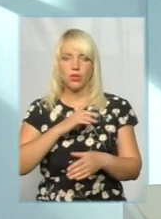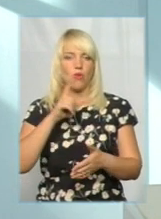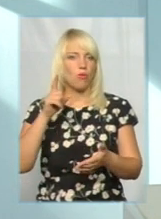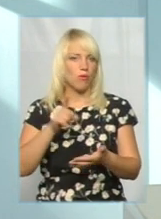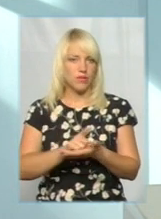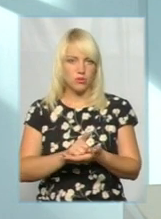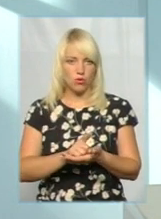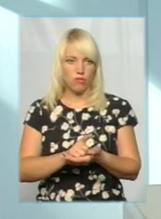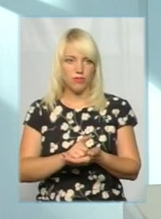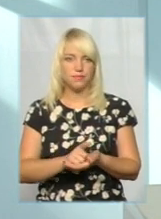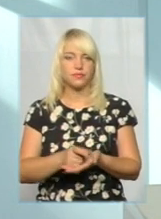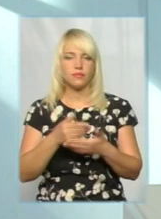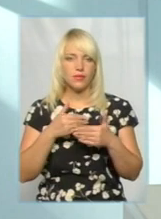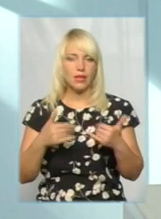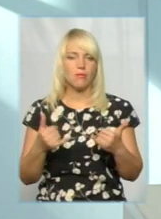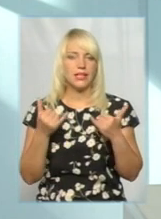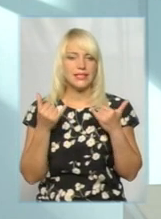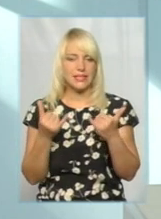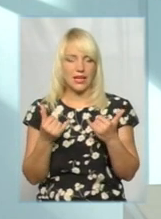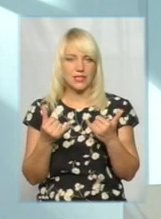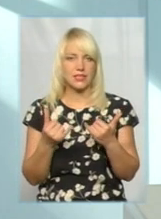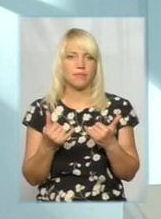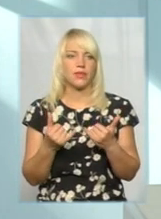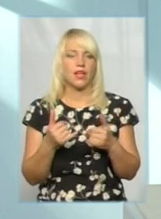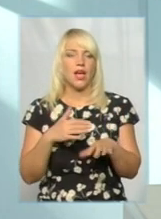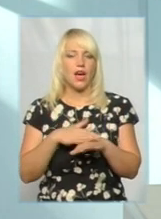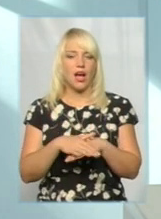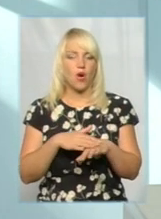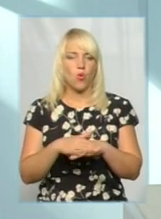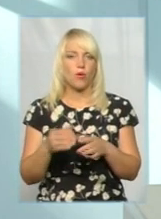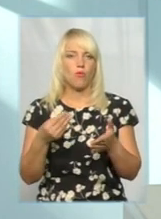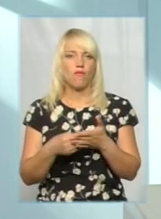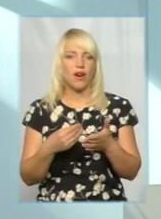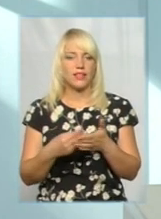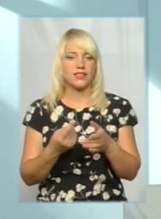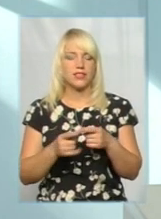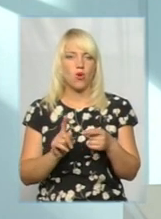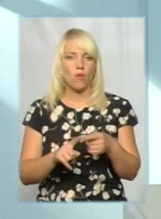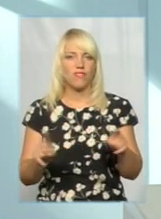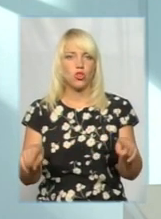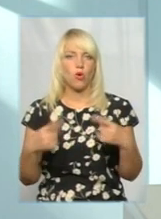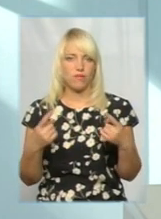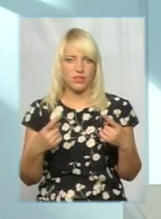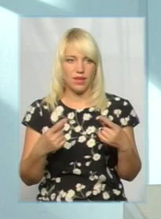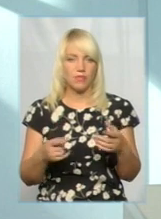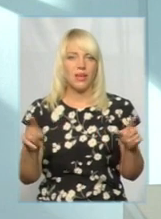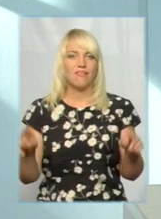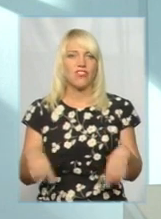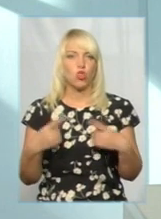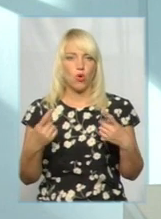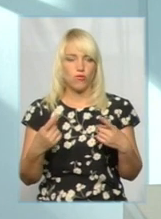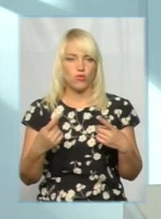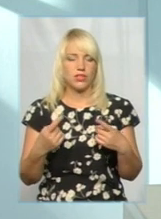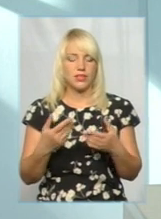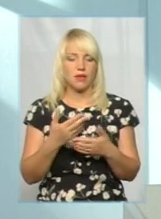Ми зараз рахуємо вартість його відновлення. Відновлюватися ми